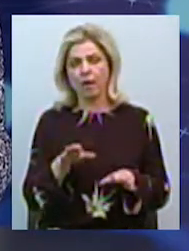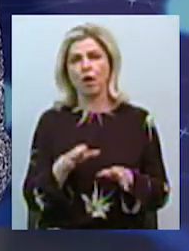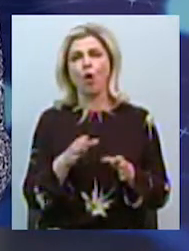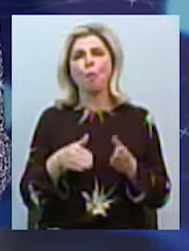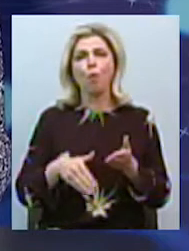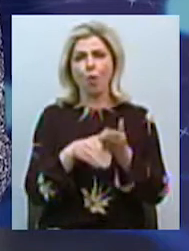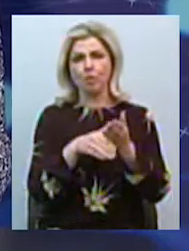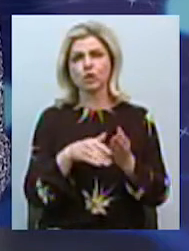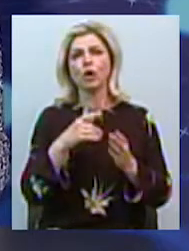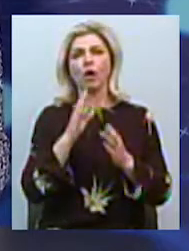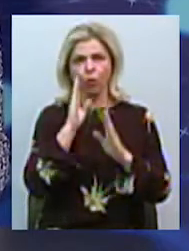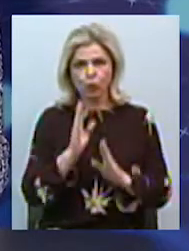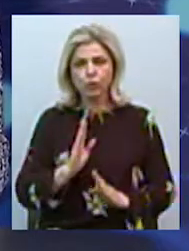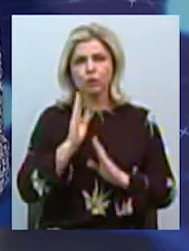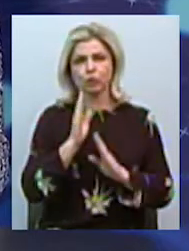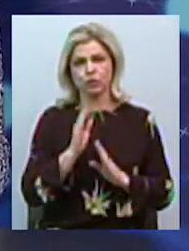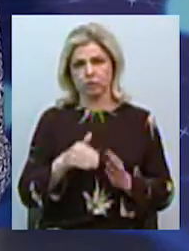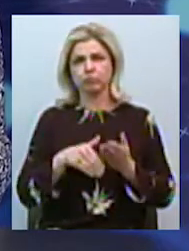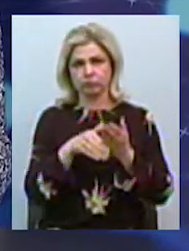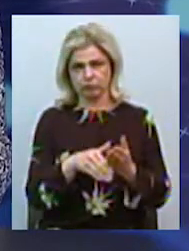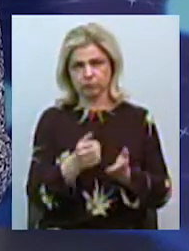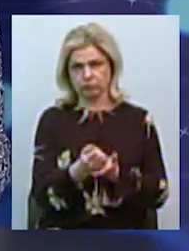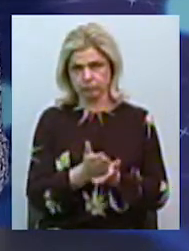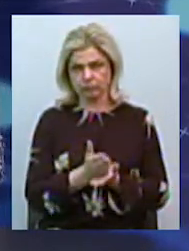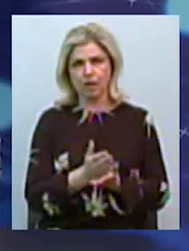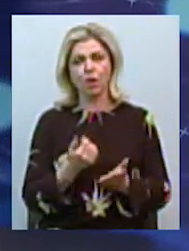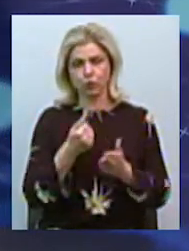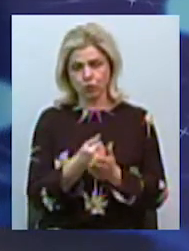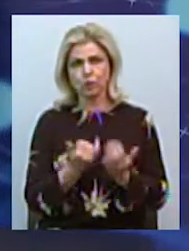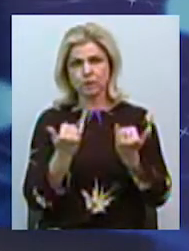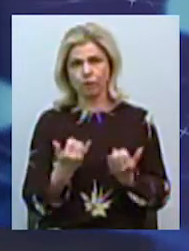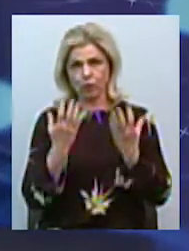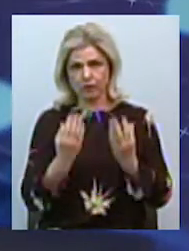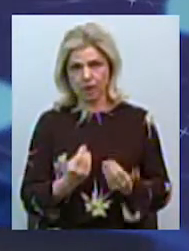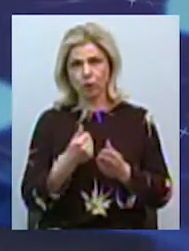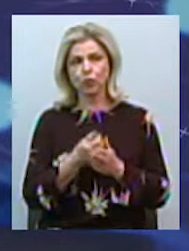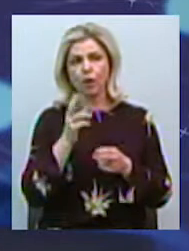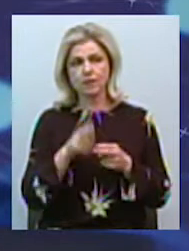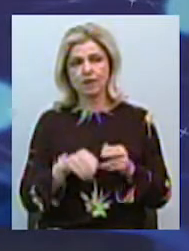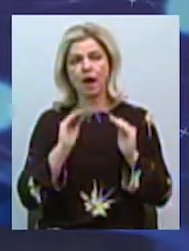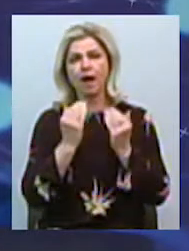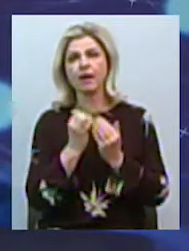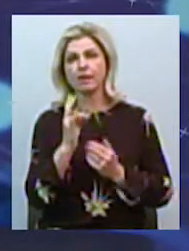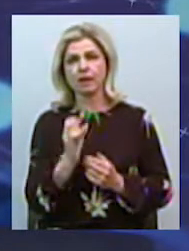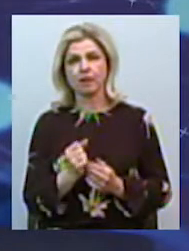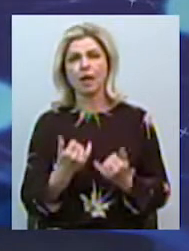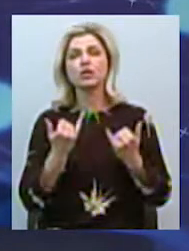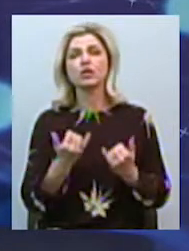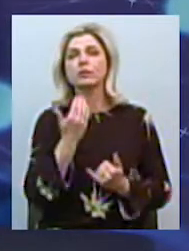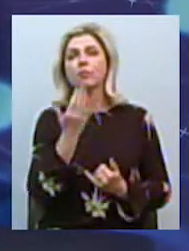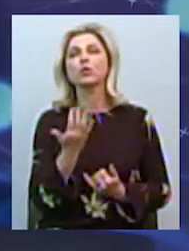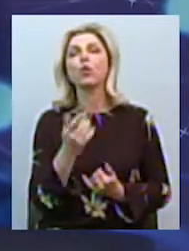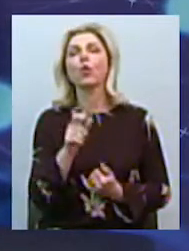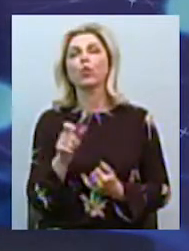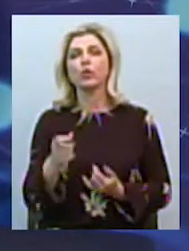круглосуточна оказана по сьогоднішній день до конца карантину. Скільки наразі знаходиться в